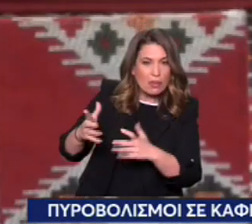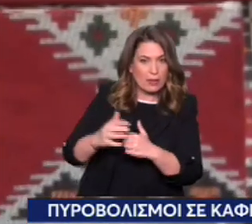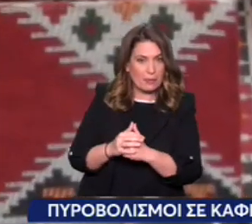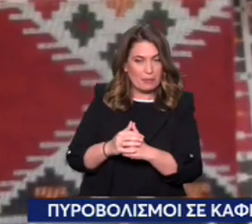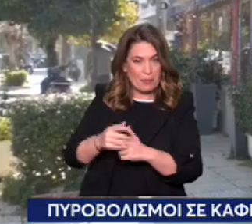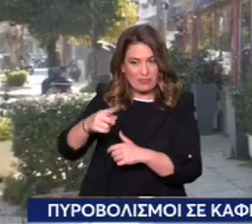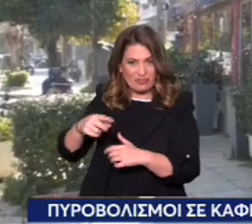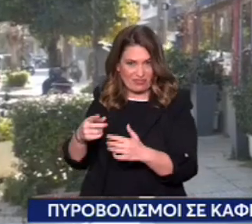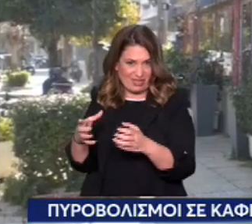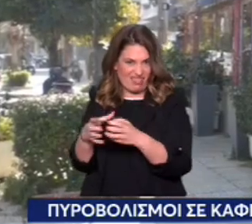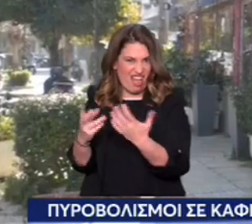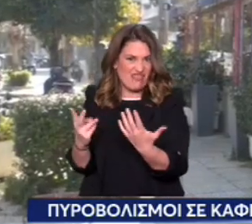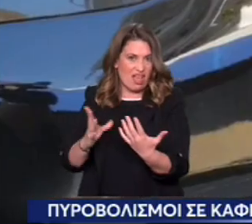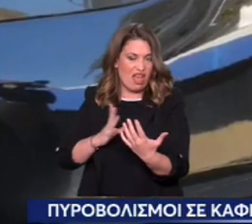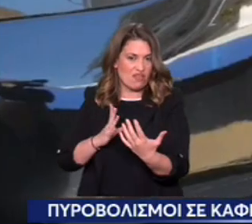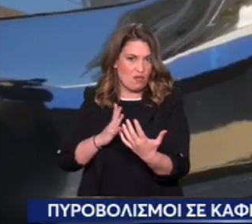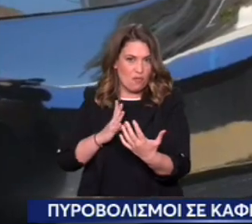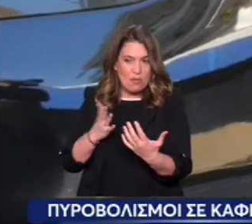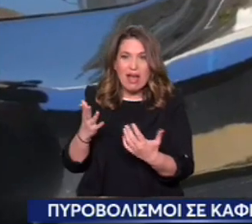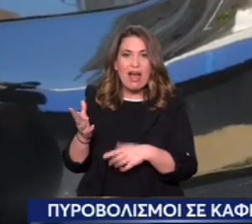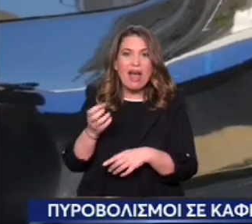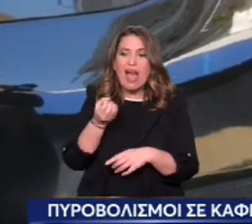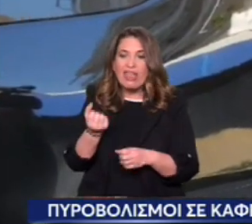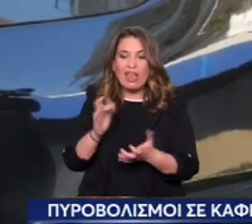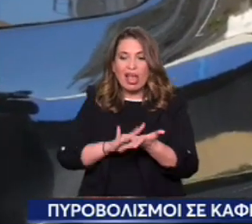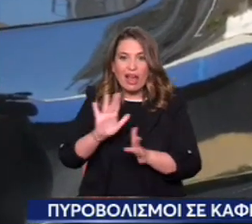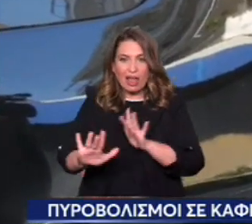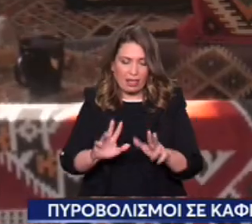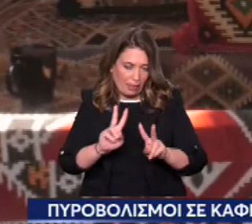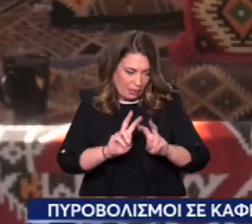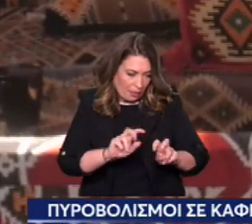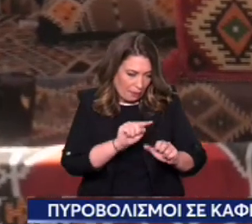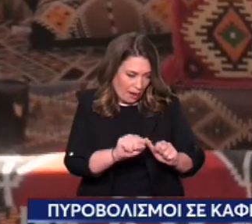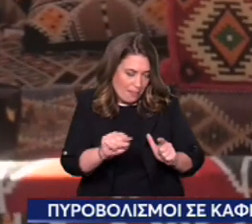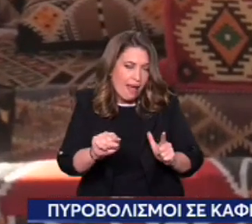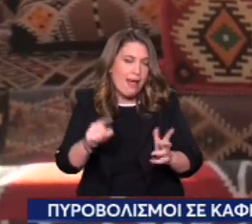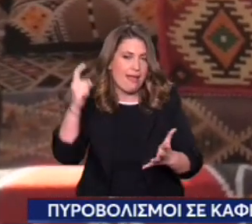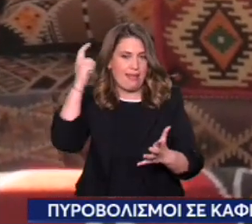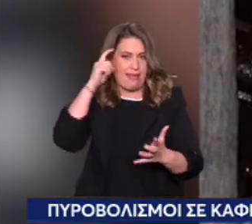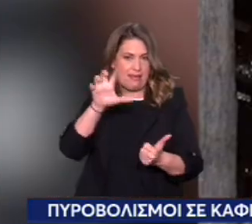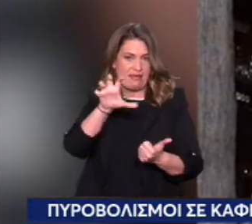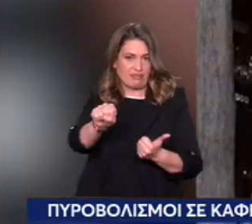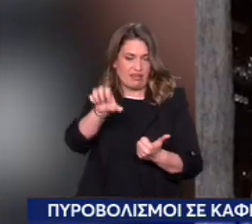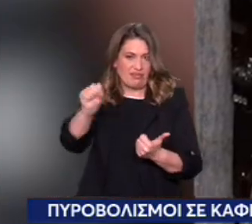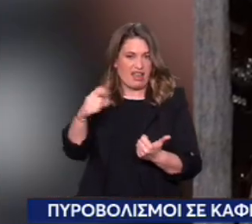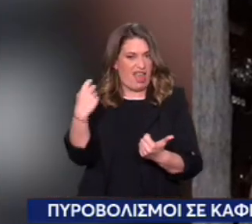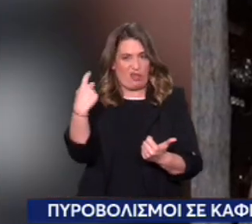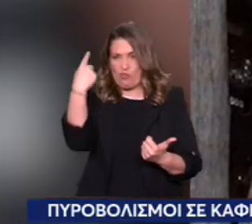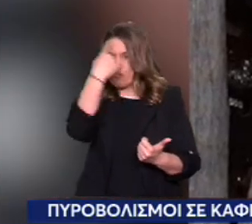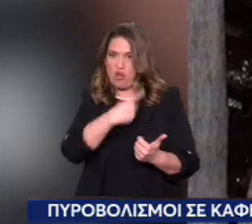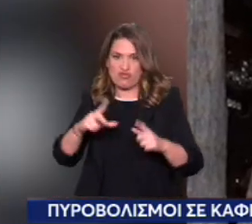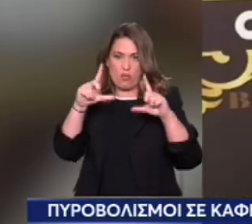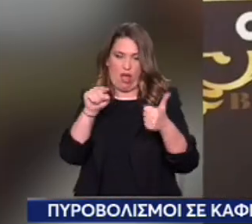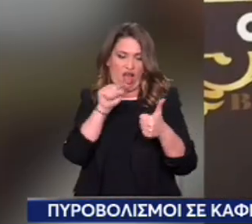Τα εμπλεκόμενοι στην καφετέρια είναι αρκετά με τις αρχές να έχουν προχωρήσει ήδη στην ταυτοποίηση τεσσάρων ατόμων. Σύμφωνα με την ελληνική